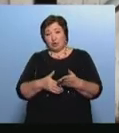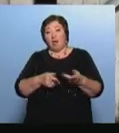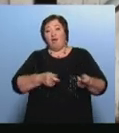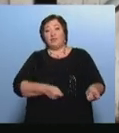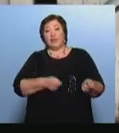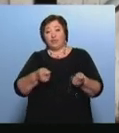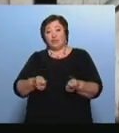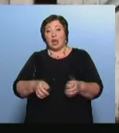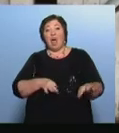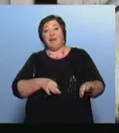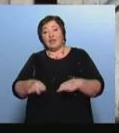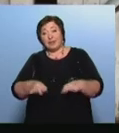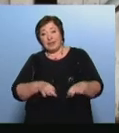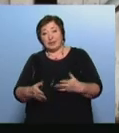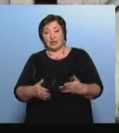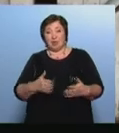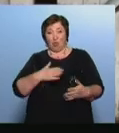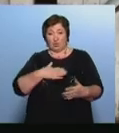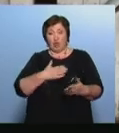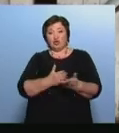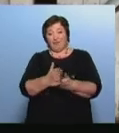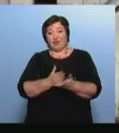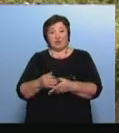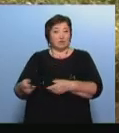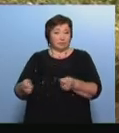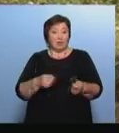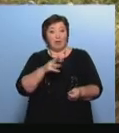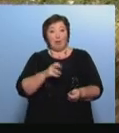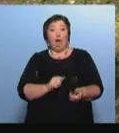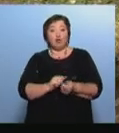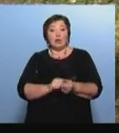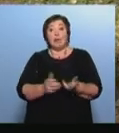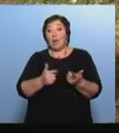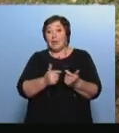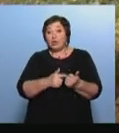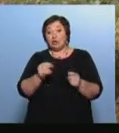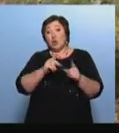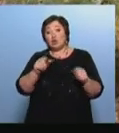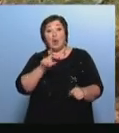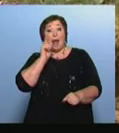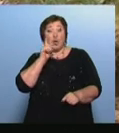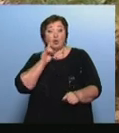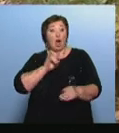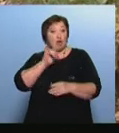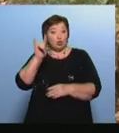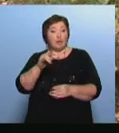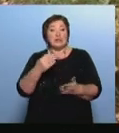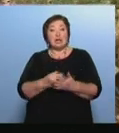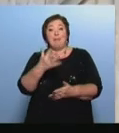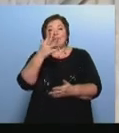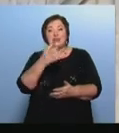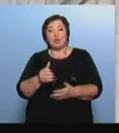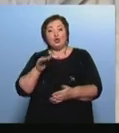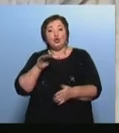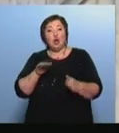автомобильного транспорта Именно от наших ветеранов макулатуры По подсчетам работников школы юных летчиков Нужно сдать 500 тонн старых газет,